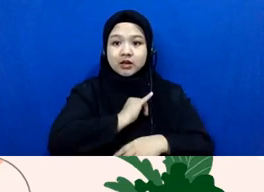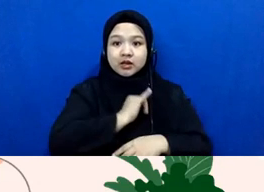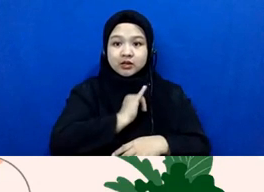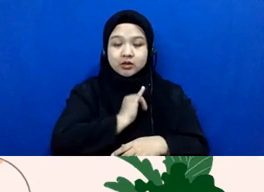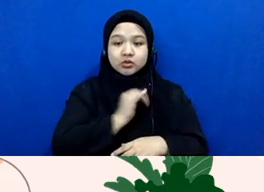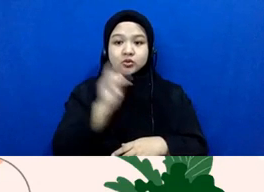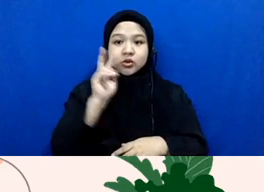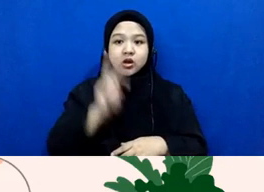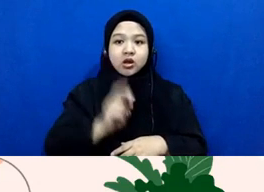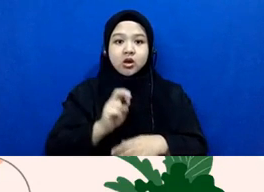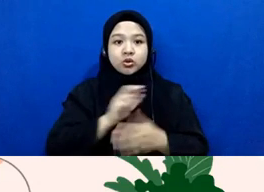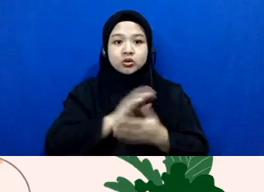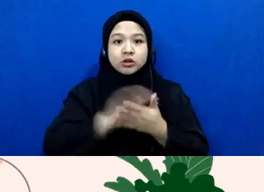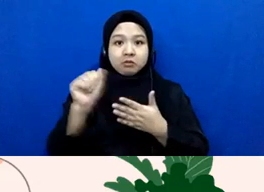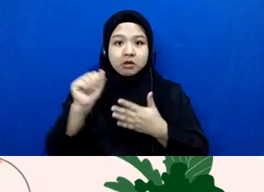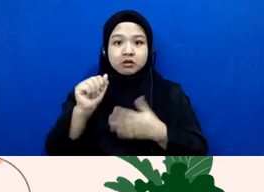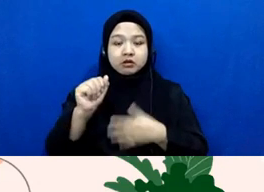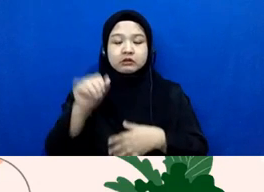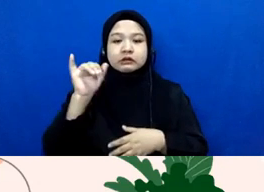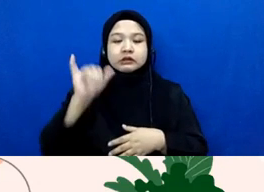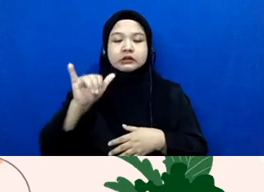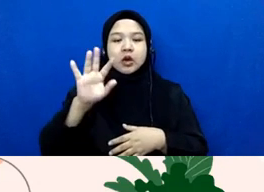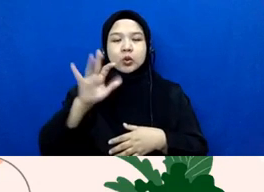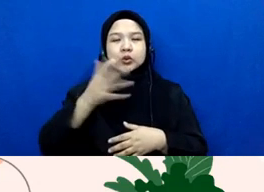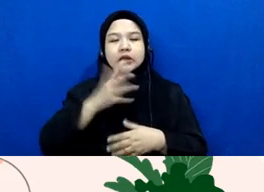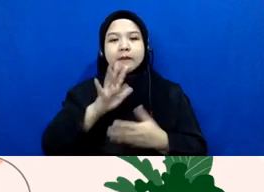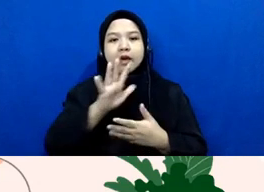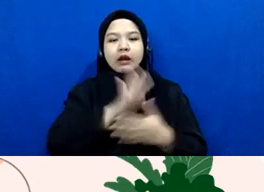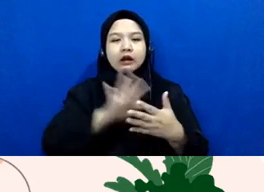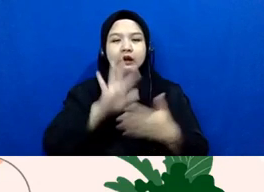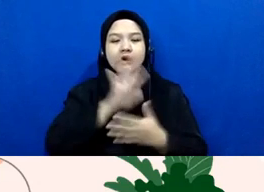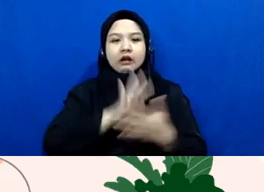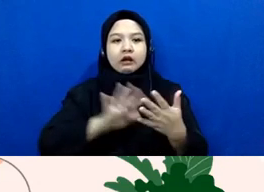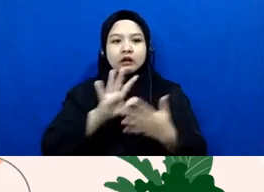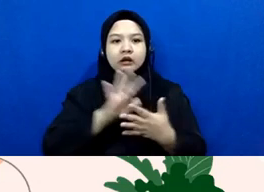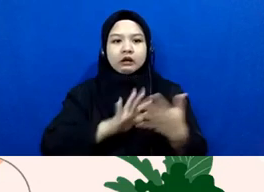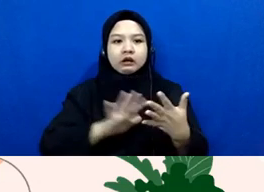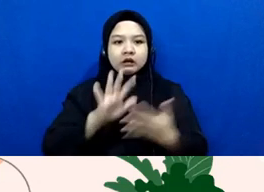disamarkan iya Mbak Nining tadi saya rasa sebenarnya saya sudah